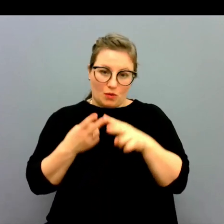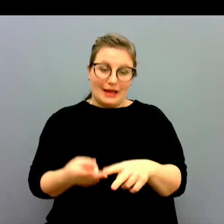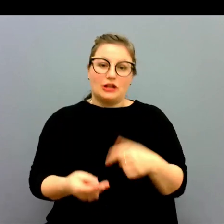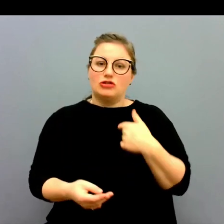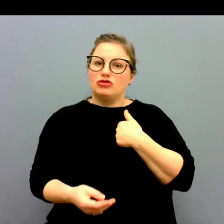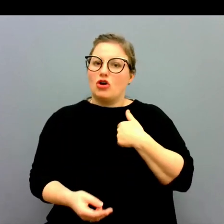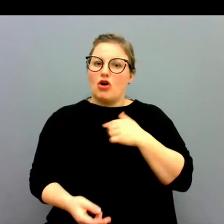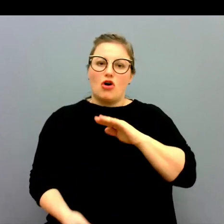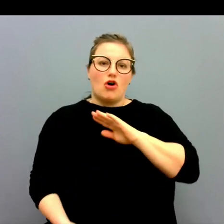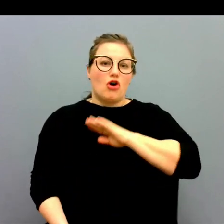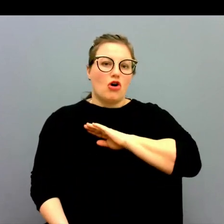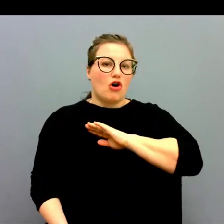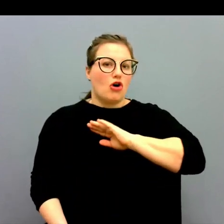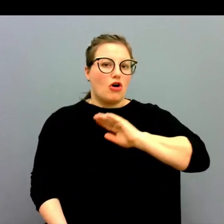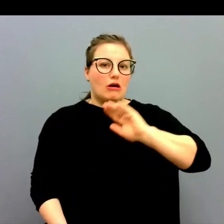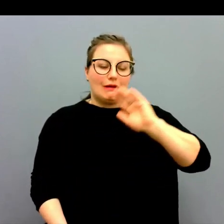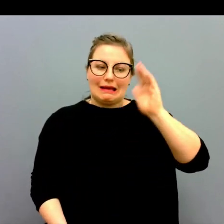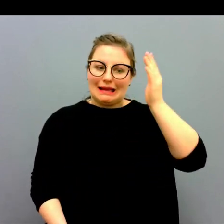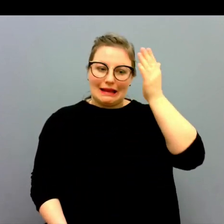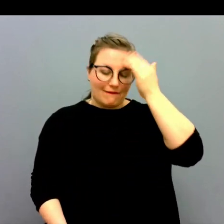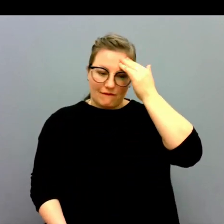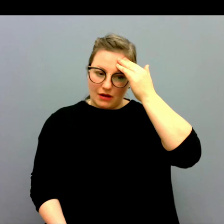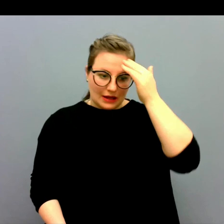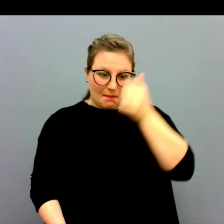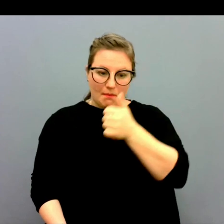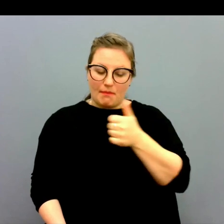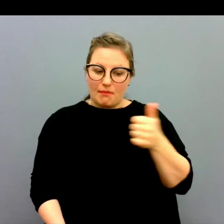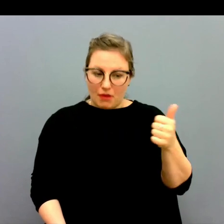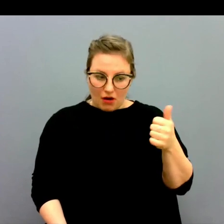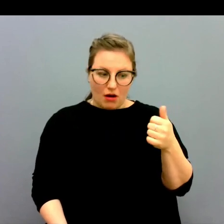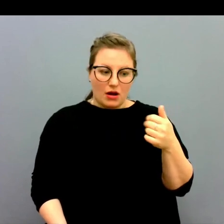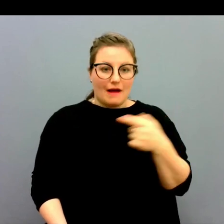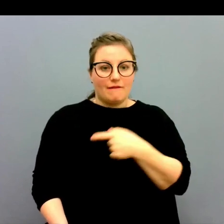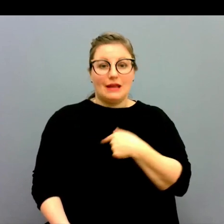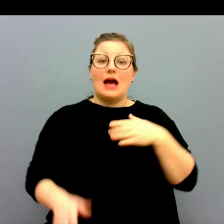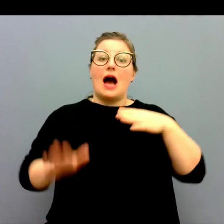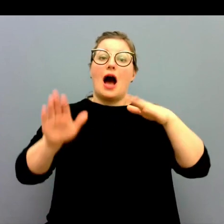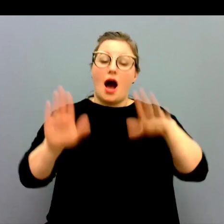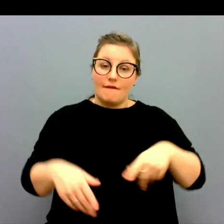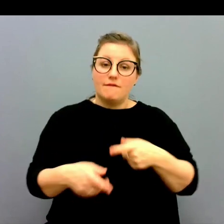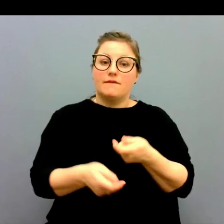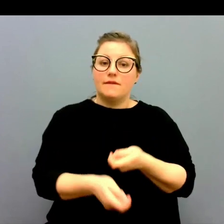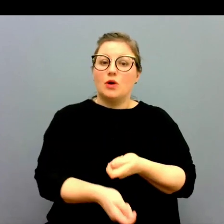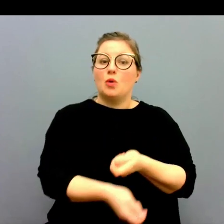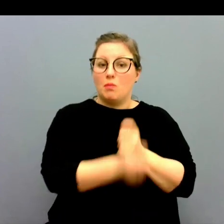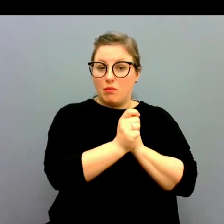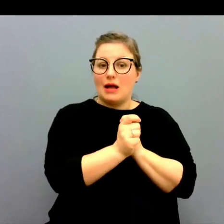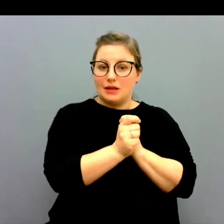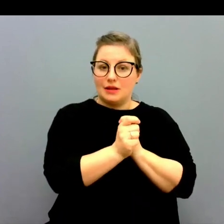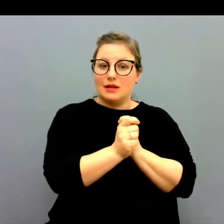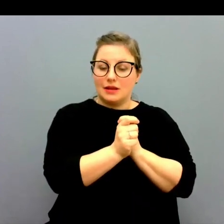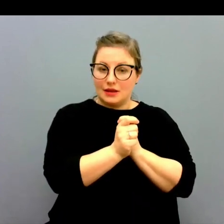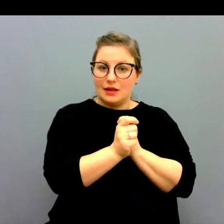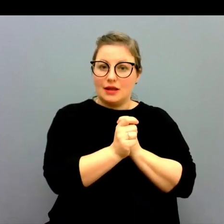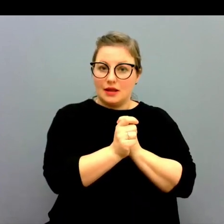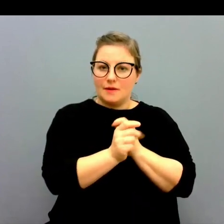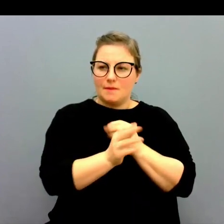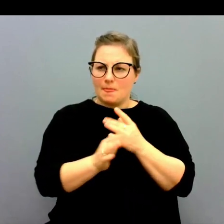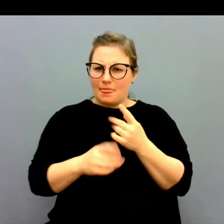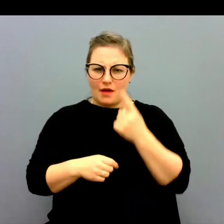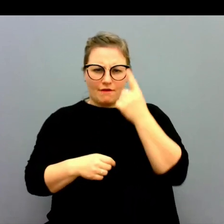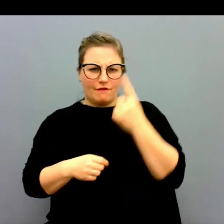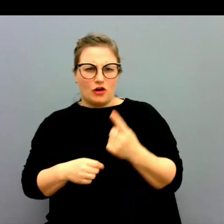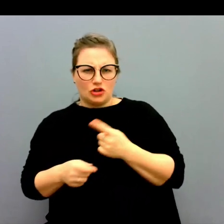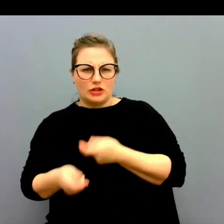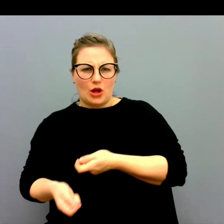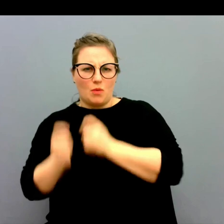Jag har ingen erfarenhet annat än att vi har haft upphandlingar på den